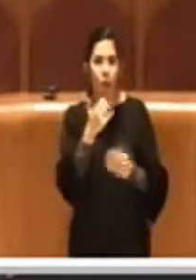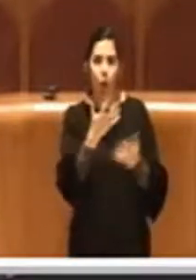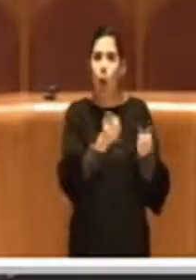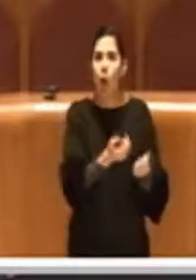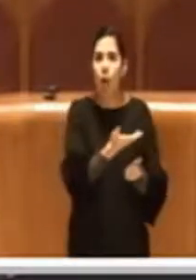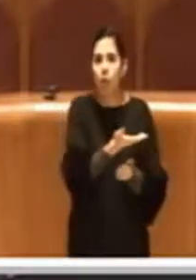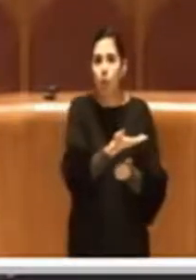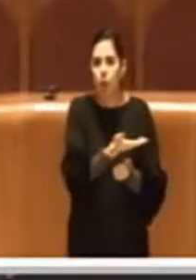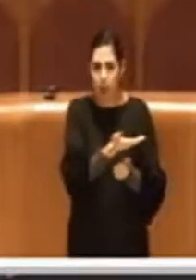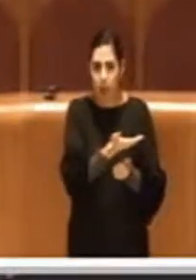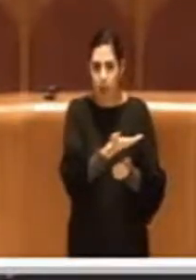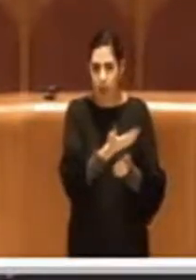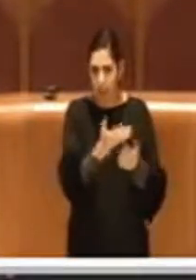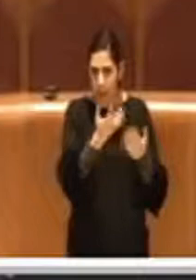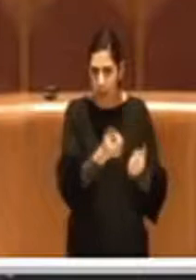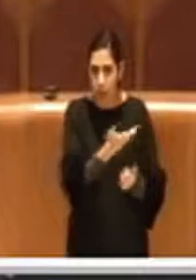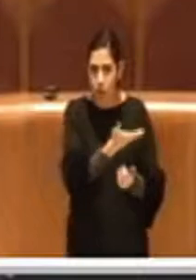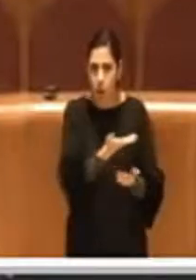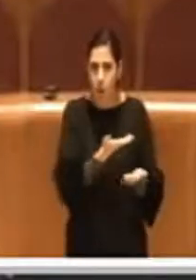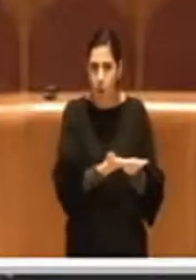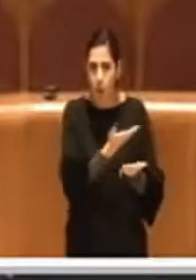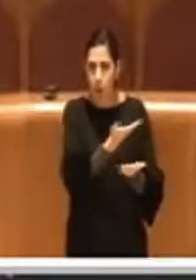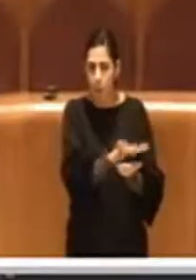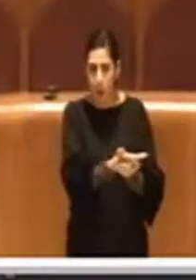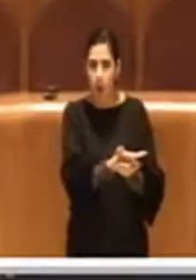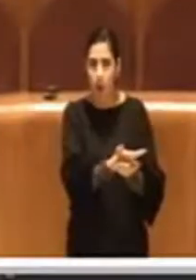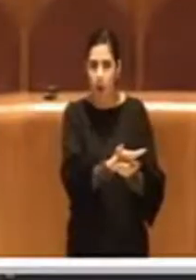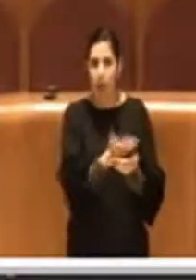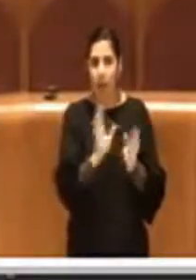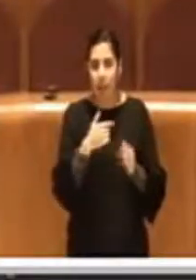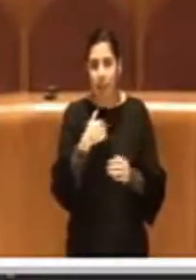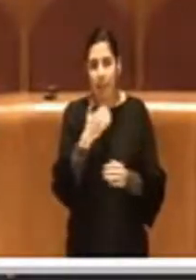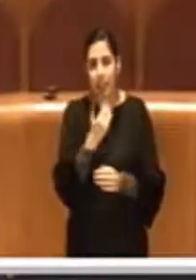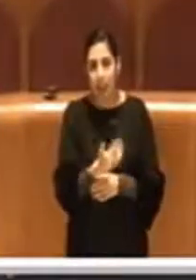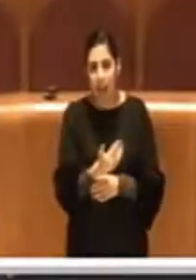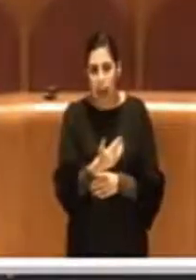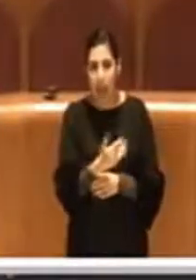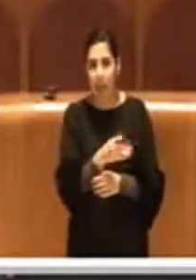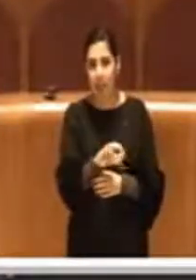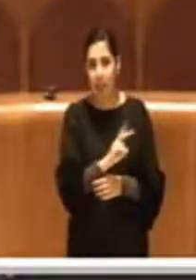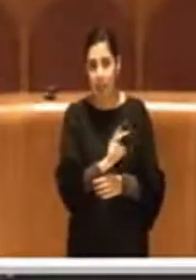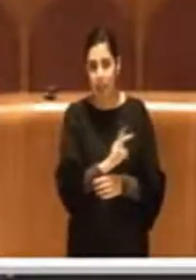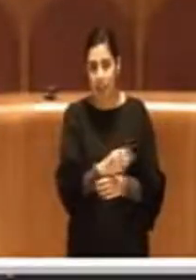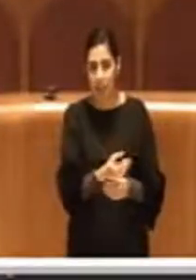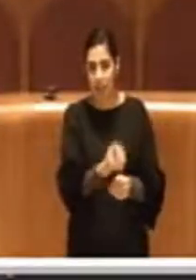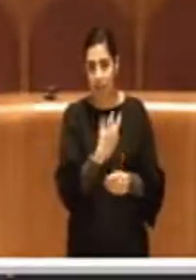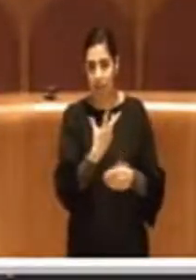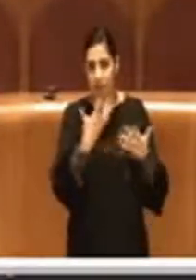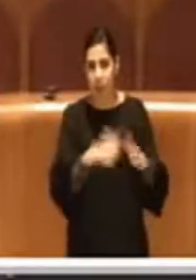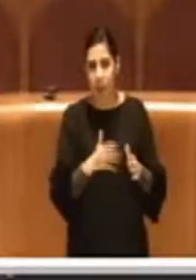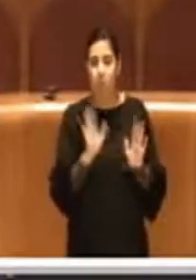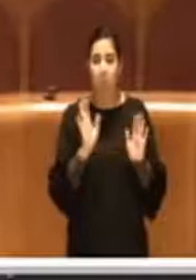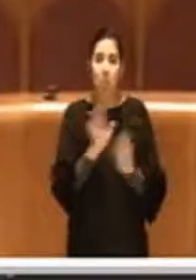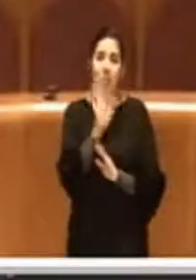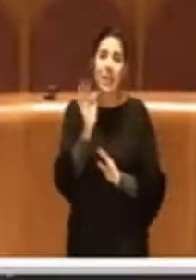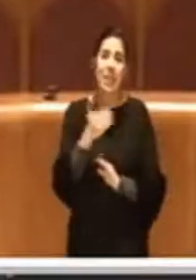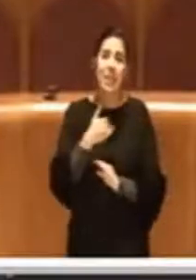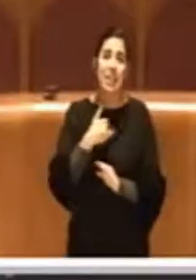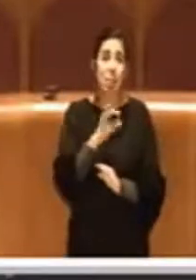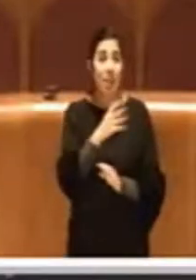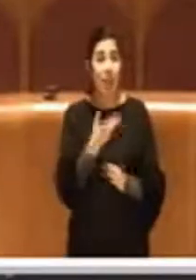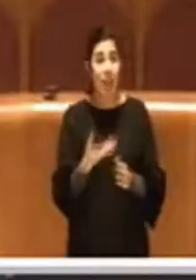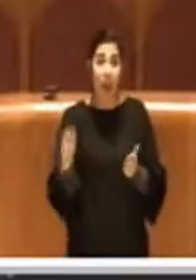la proposta che anzi ringrazio per averla avanzata ma mi sembra che frenerebbe